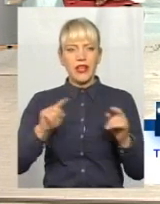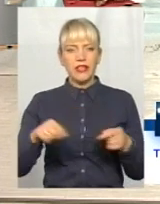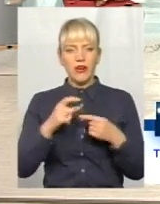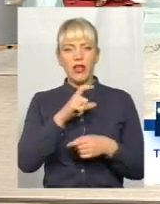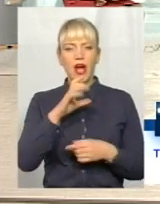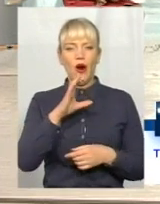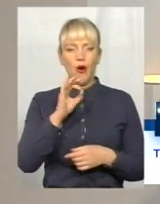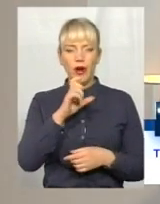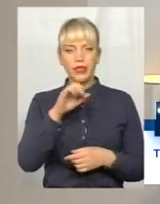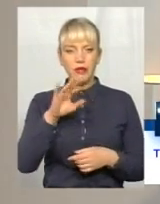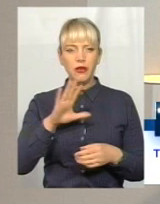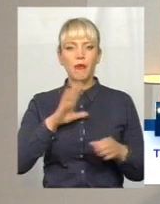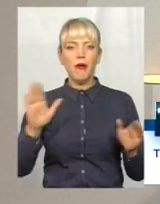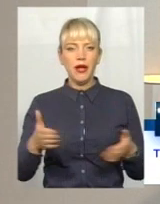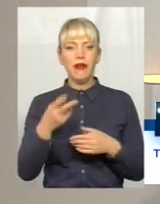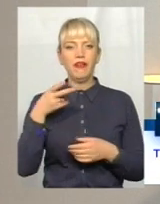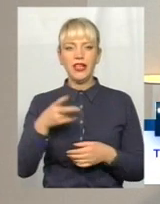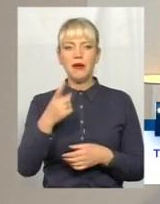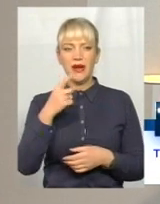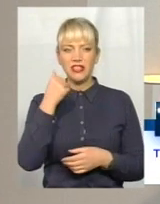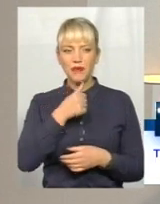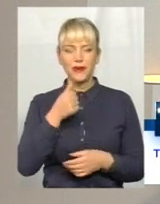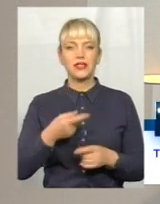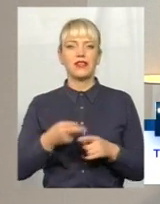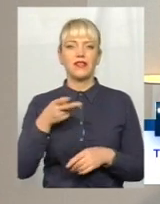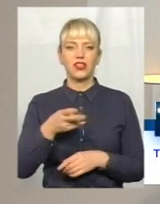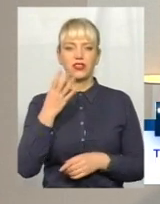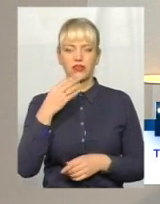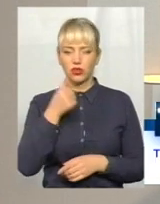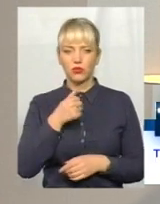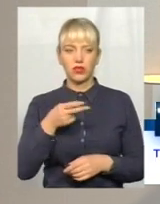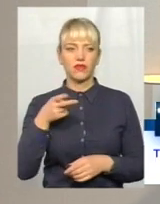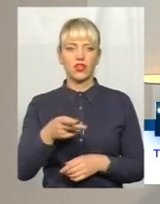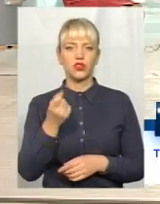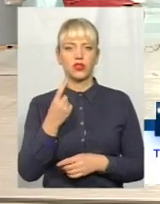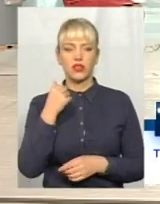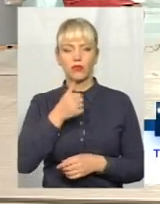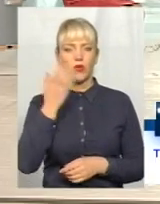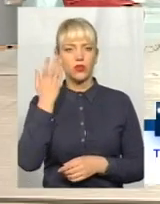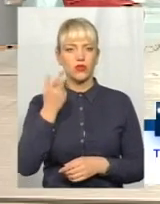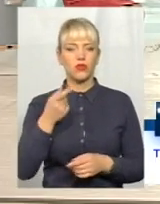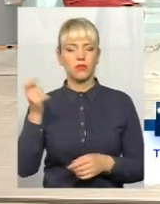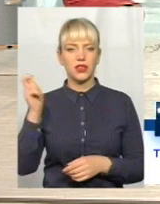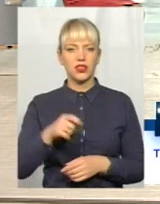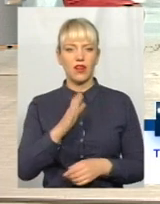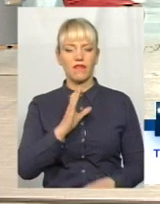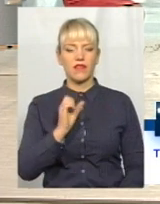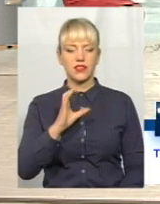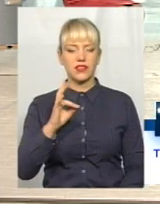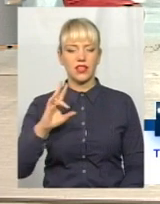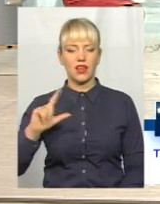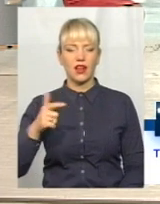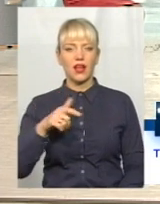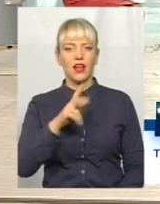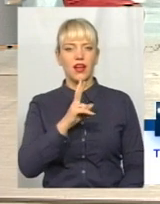піднімалось в 2001 році, в 2004, в 2011, коли приїжджав Василь Князевич,